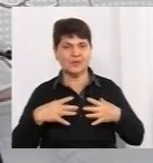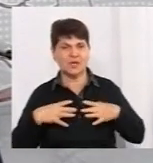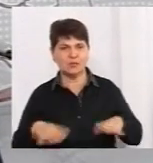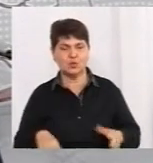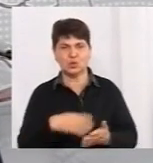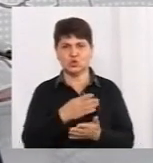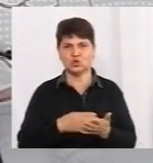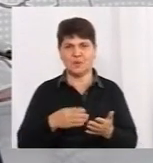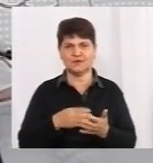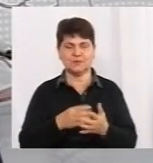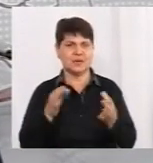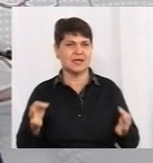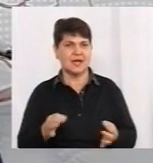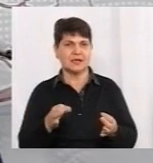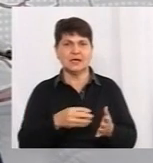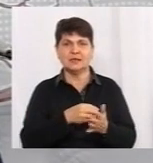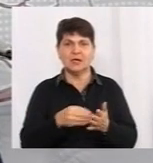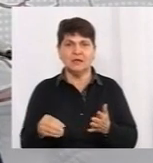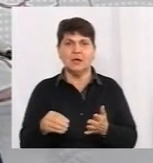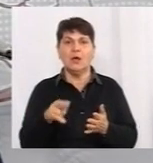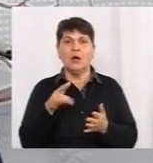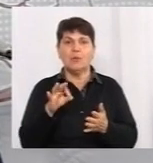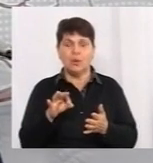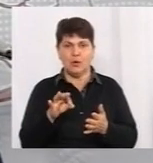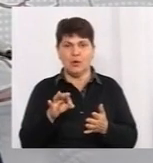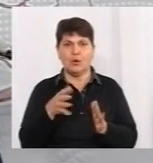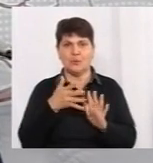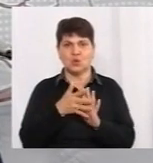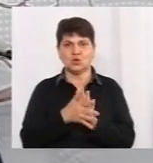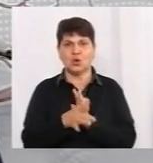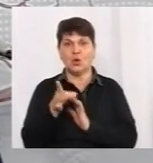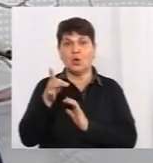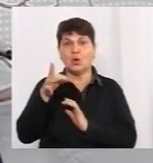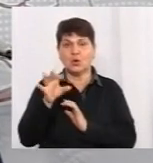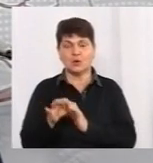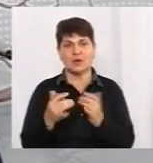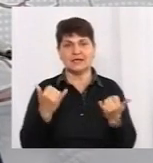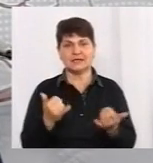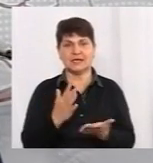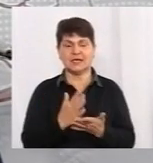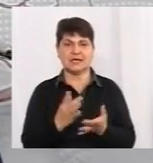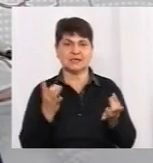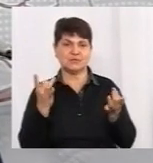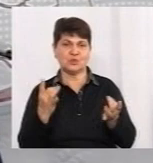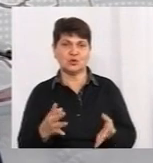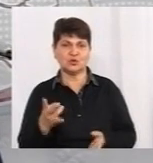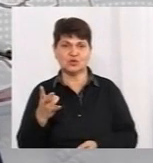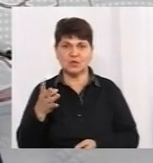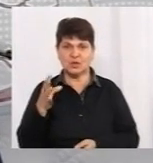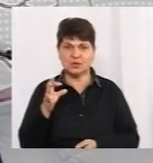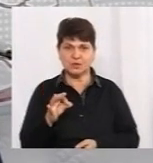закупок по прозорох. Там є спрощена зараз система COVID, тобто не треба проводити